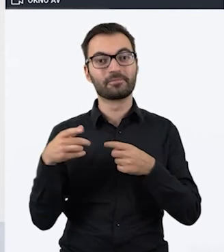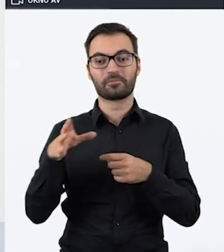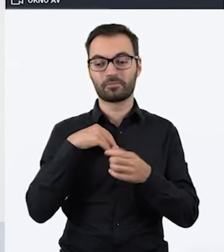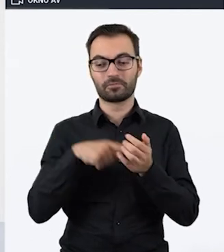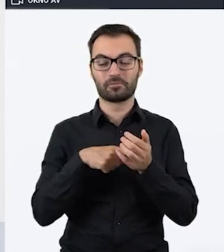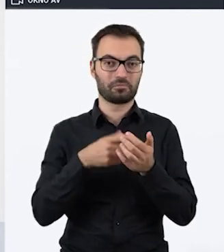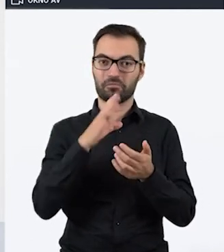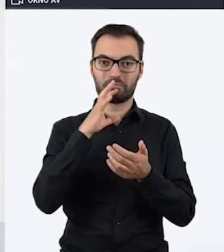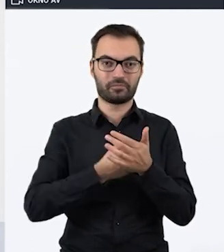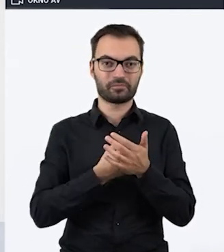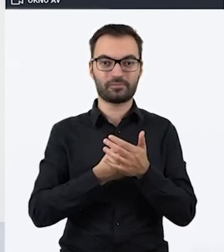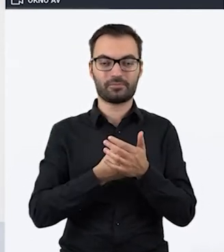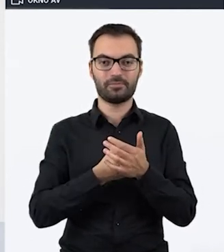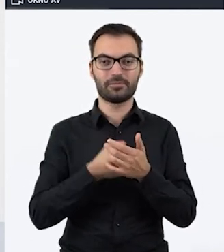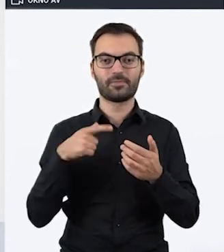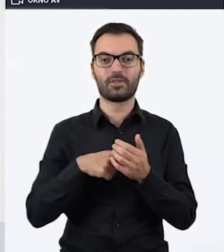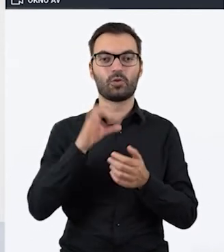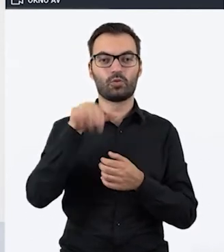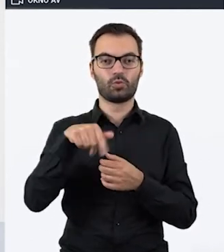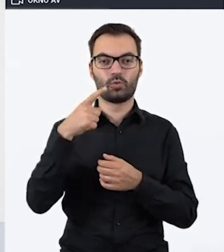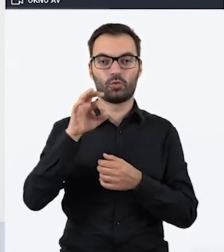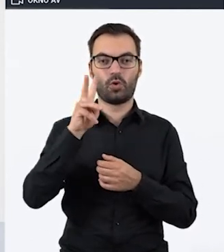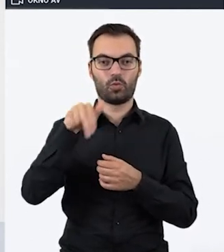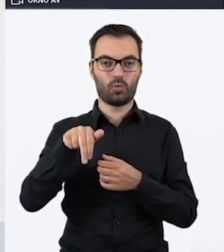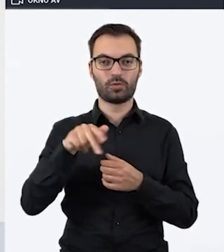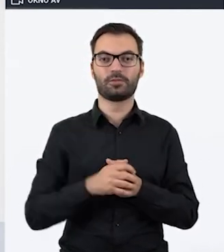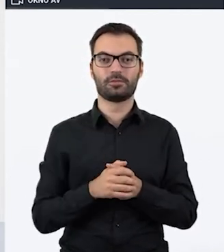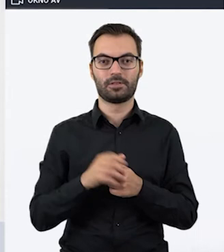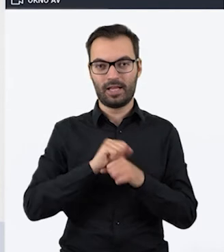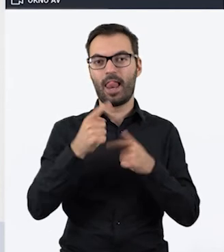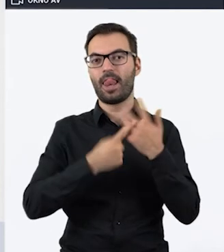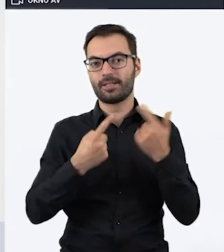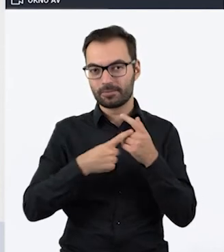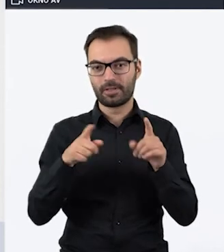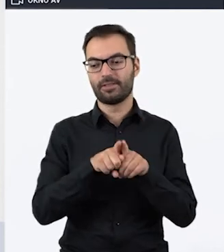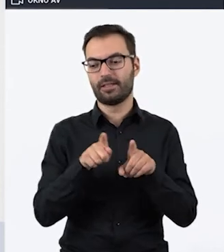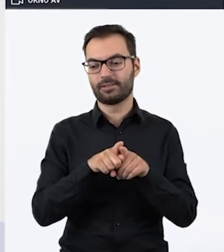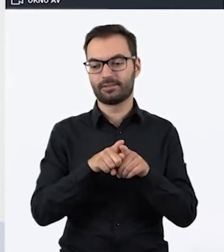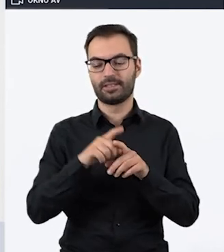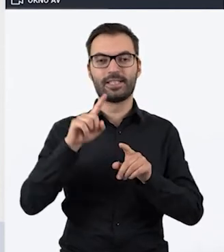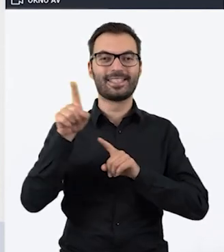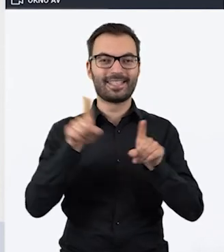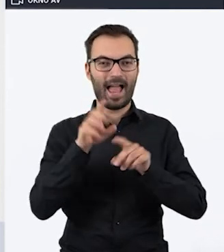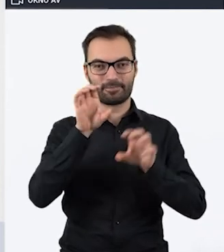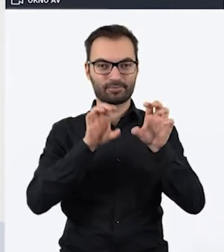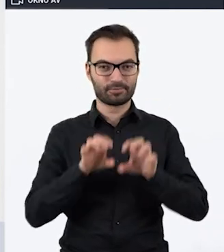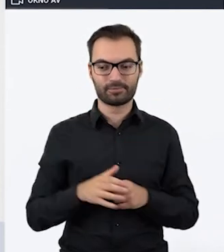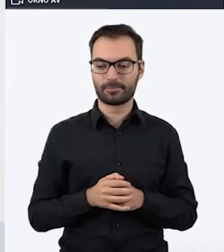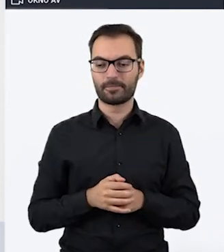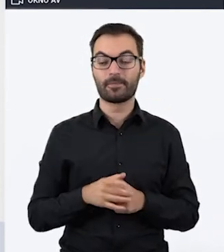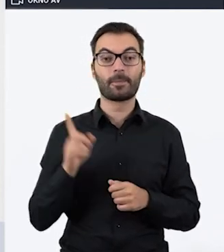mogą się tutaj nam przydać generatory Sudoku. Jak widzą Państwo, są i liczbowe, i takie z symbolami.